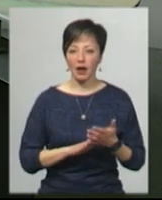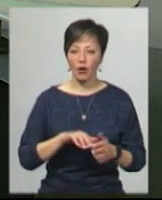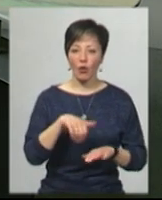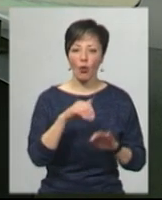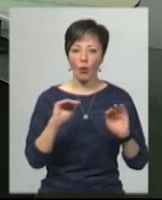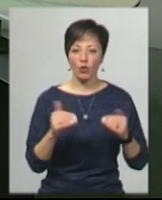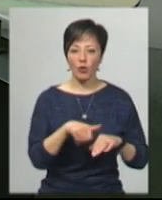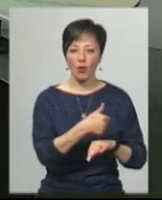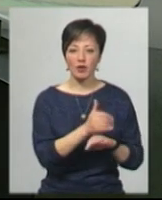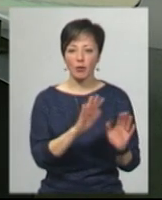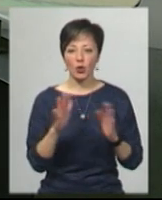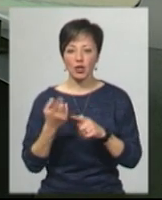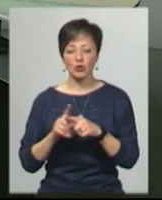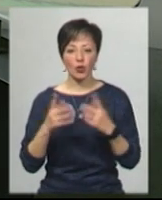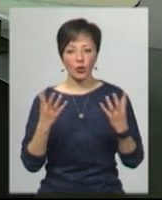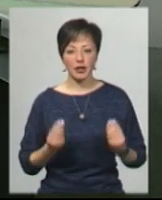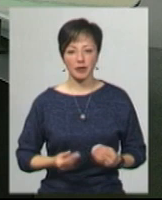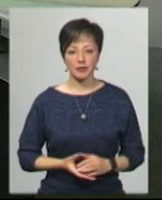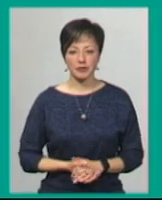Далі коротко про головні події сьогодні.